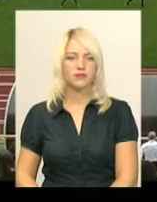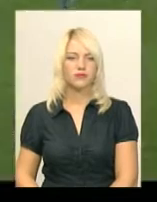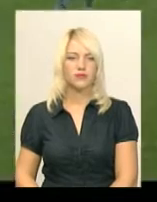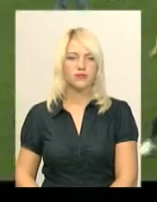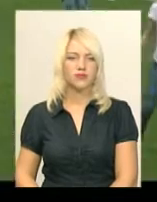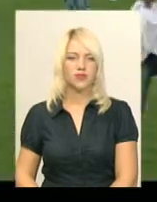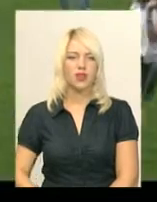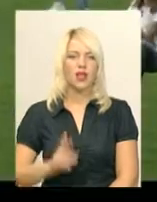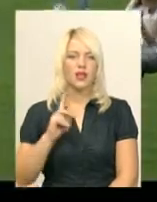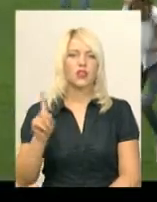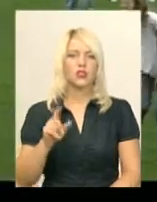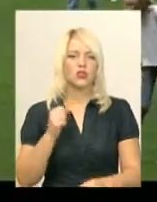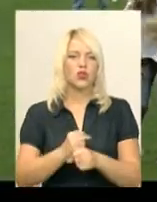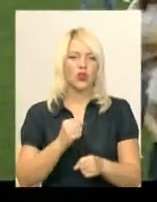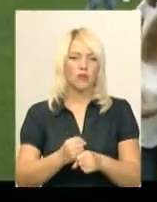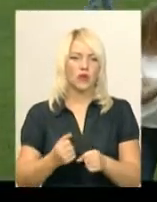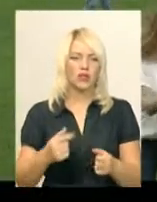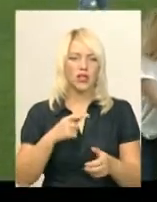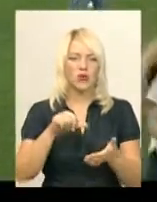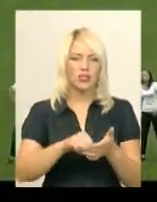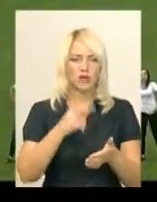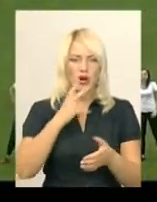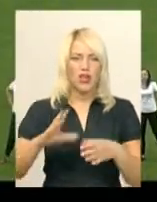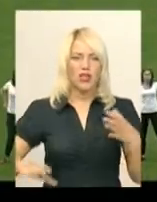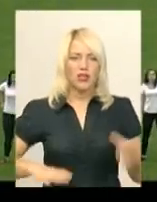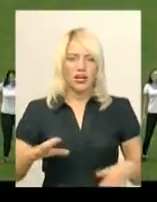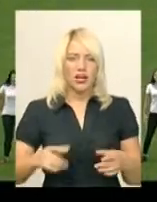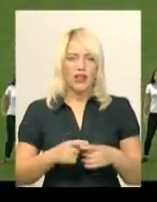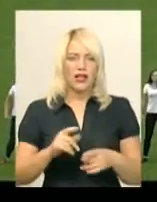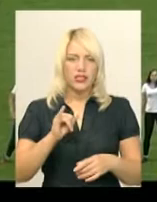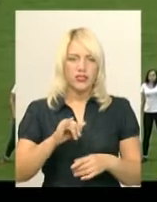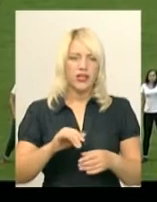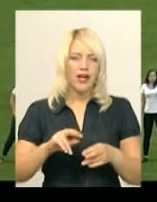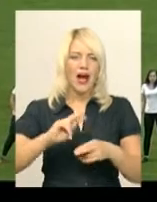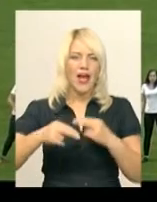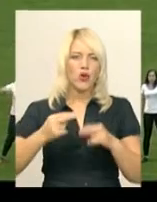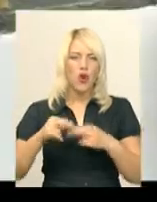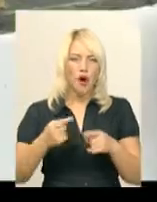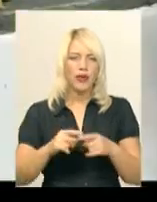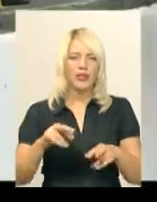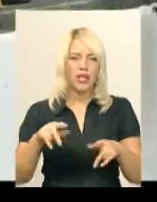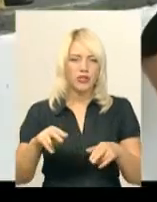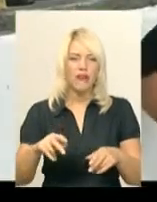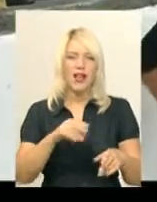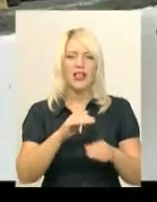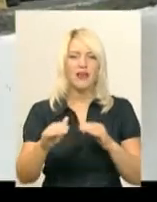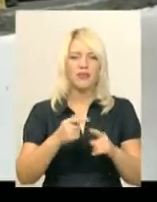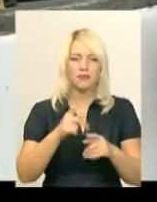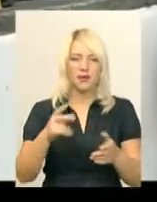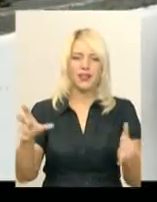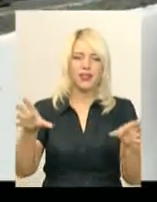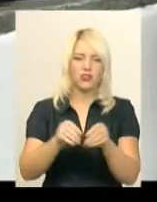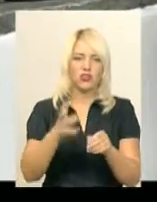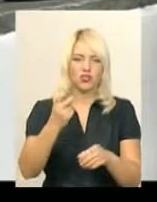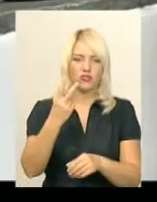Як і що робити, учасникам руханки показує тренер з аеробіки і танцювальних фітнес-програм Сніжана Мукмінова. До неї приєднуються